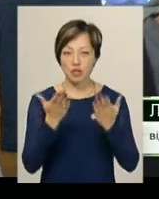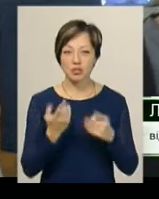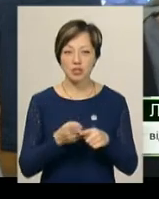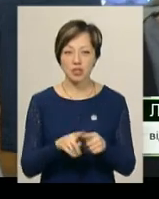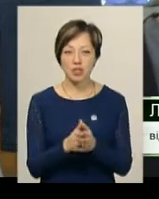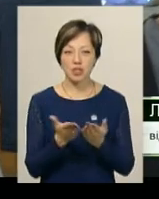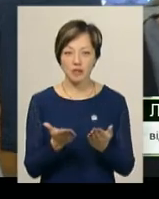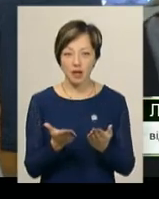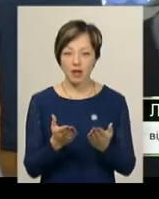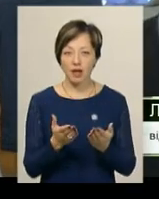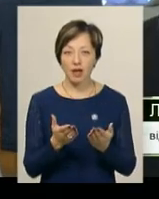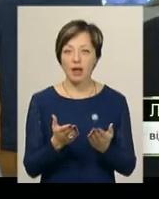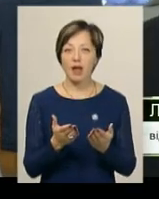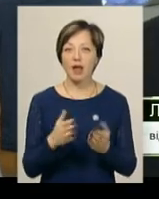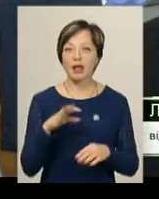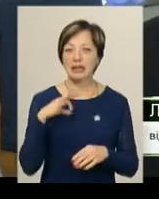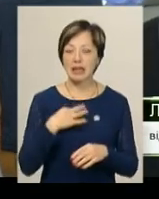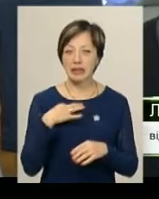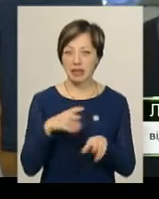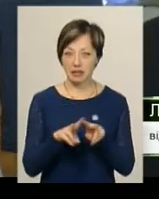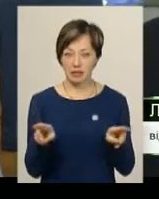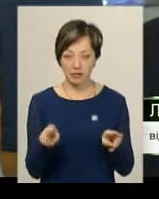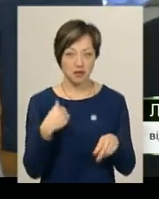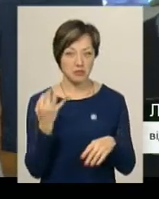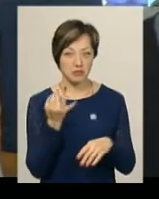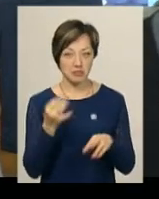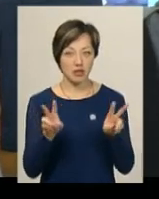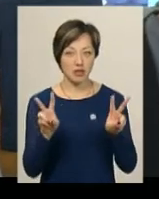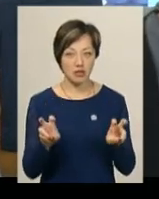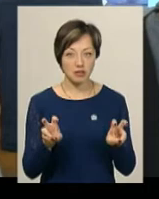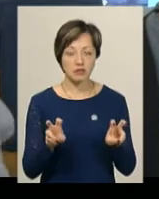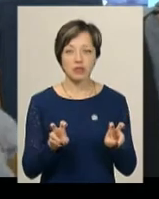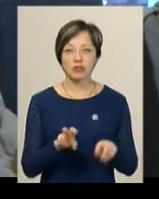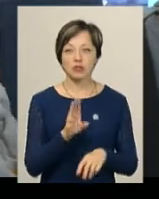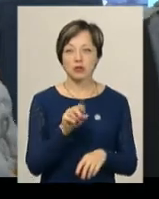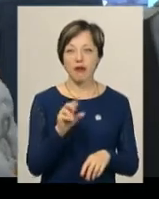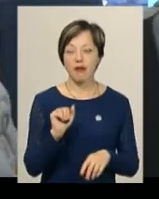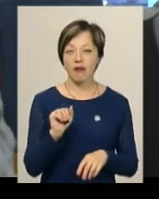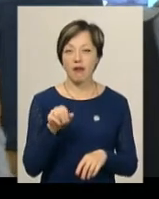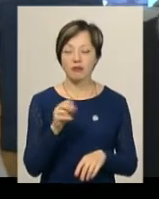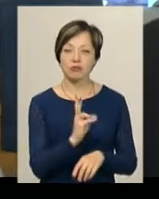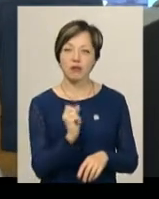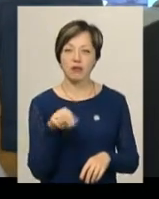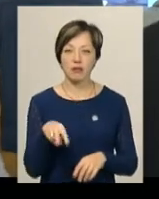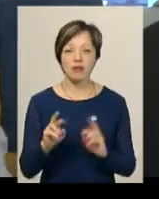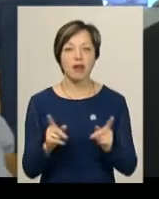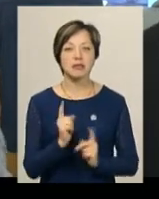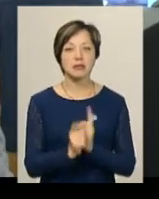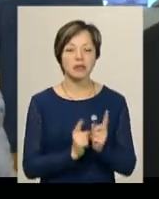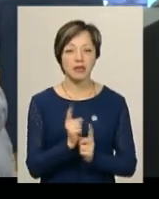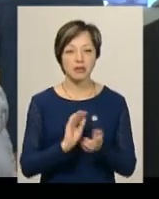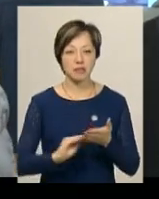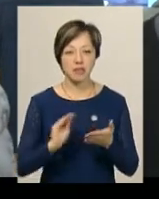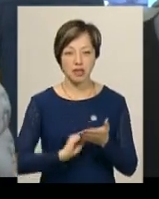це книга-детектив, і мені стало цікаво, і така назва «Шакал», мені стало цікаво, як вже змінилось